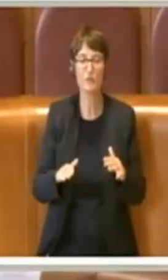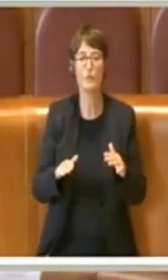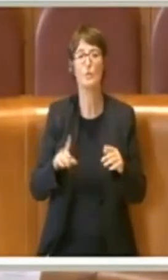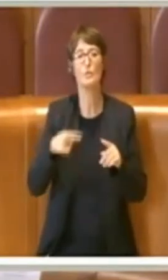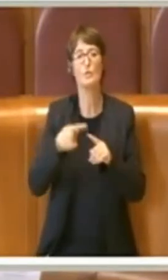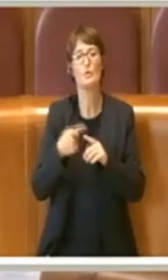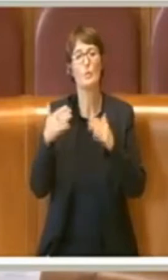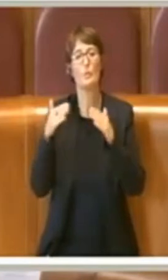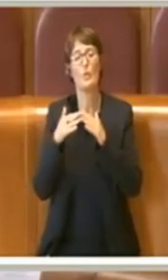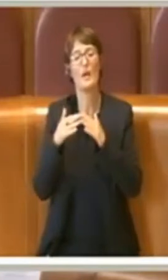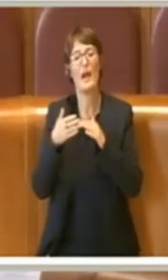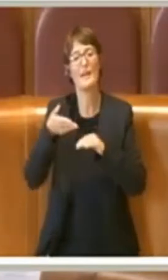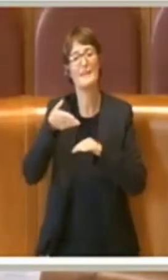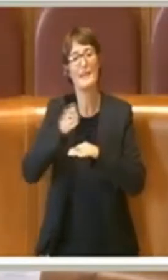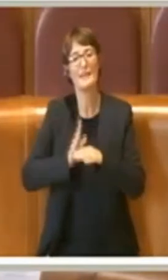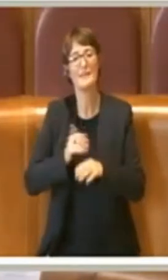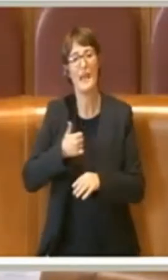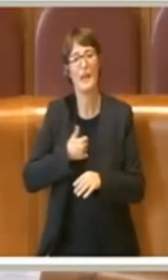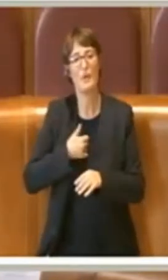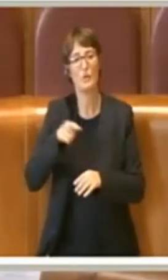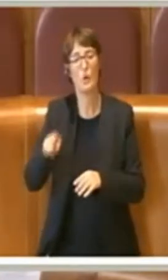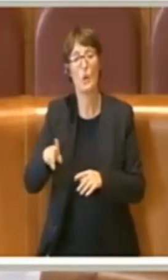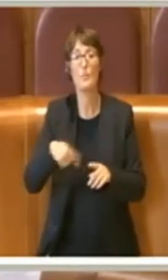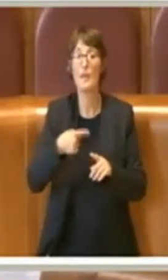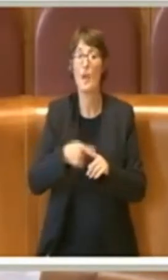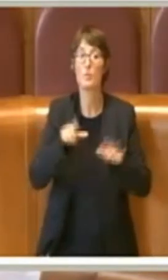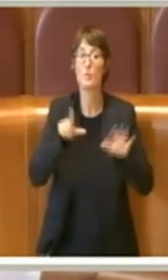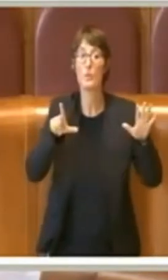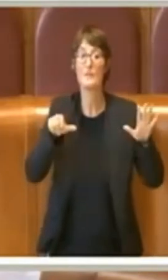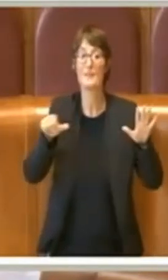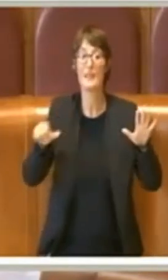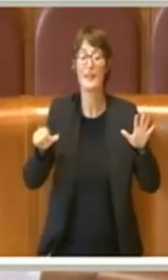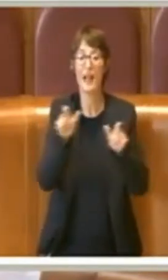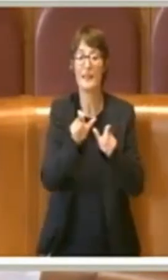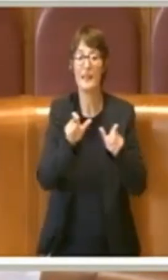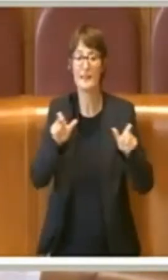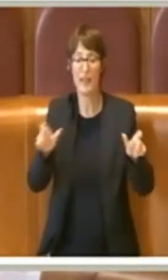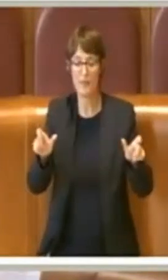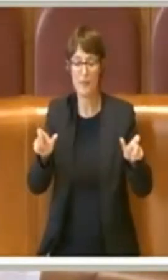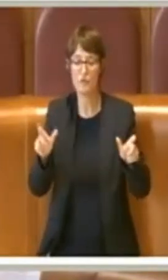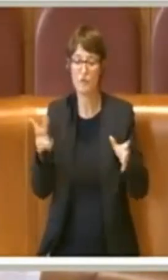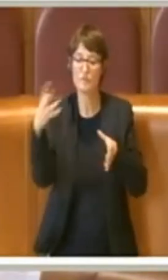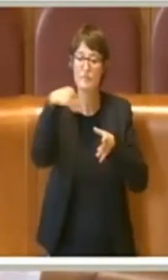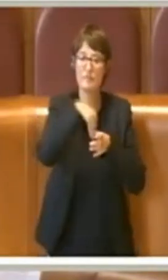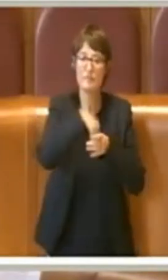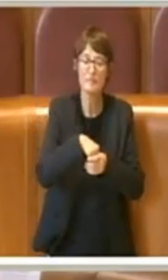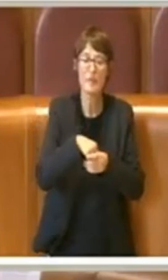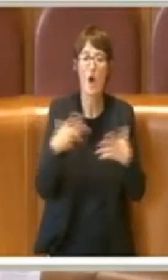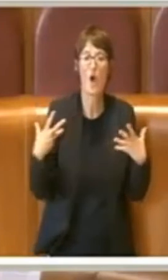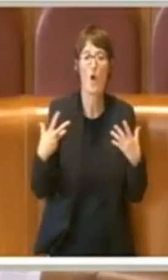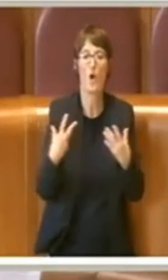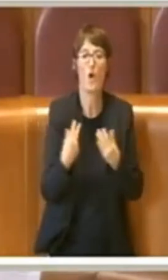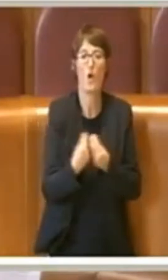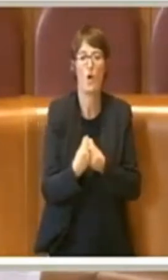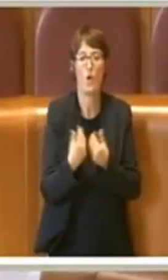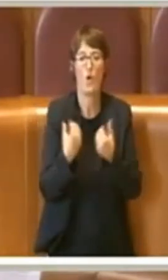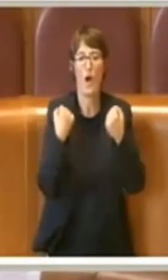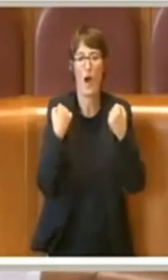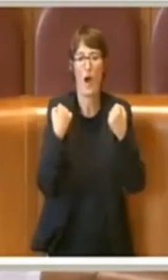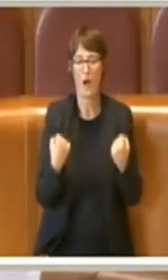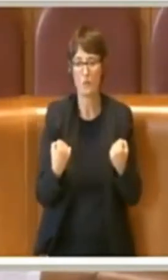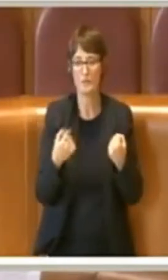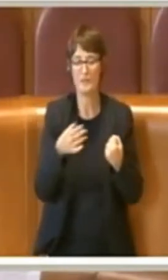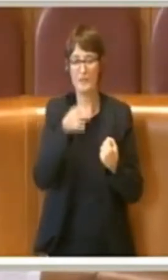persone seguite in co-housing, che vuol dire affidati a dei nuclei familiari, monofamiliari oppure